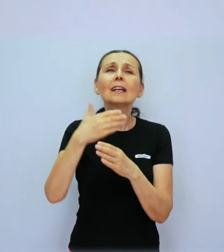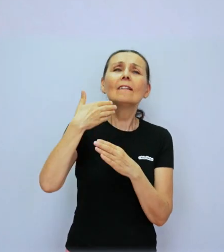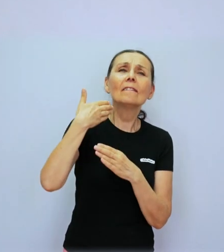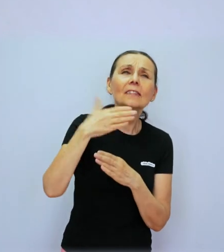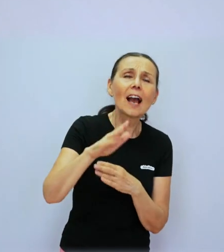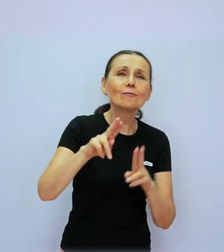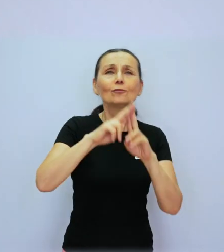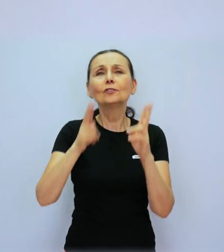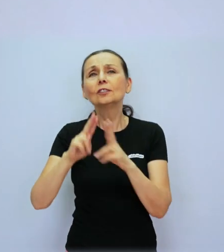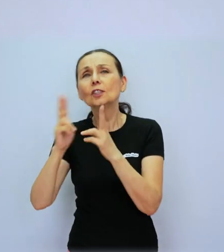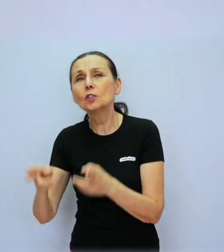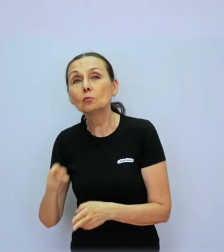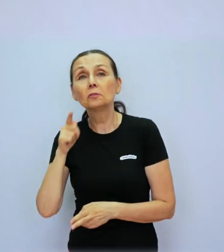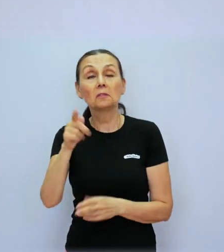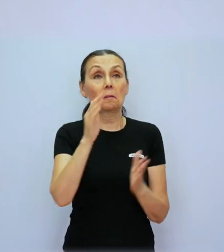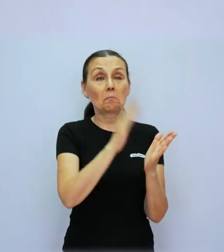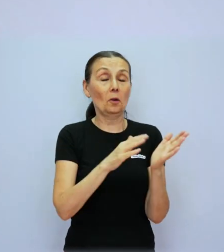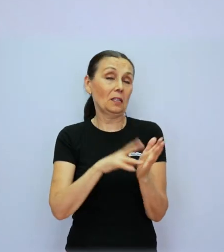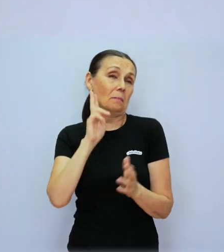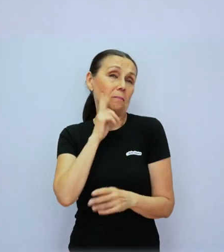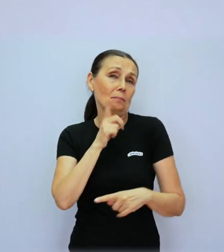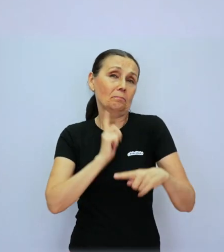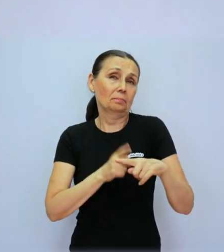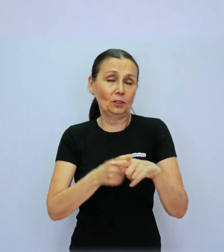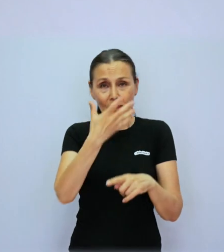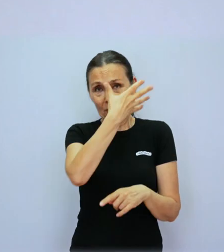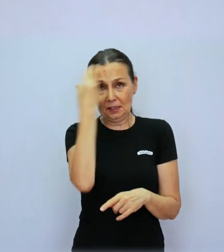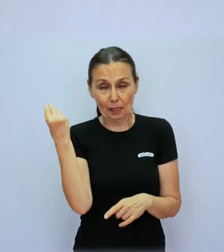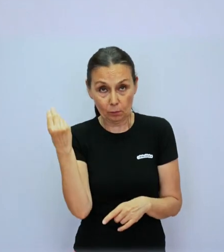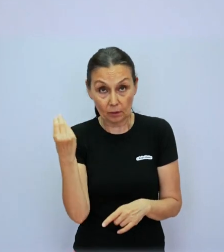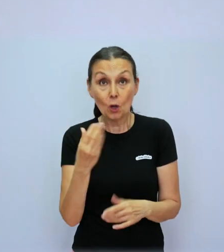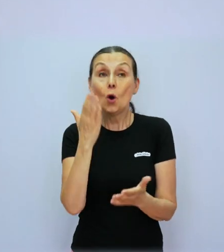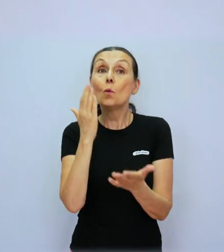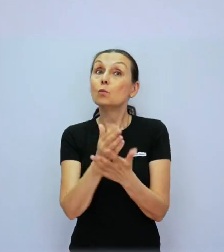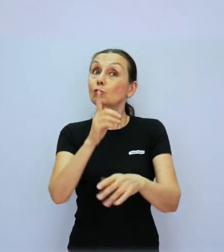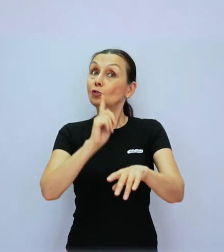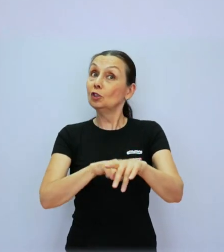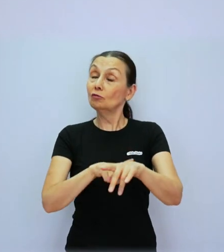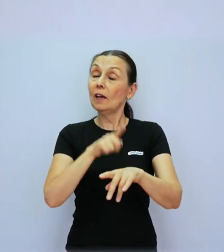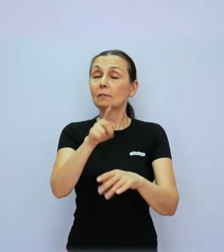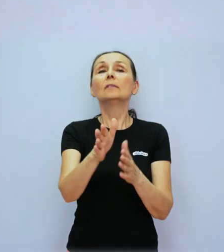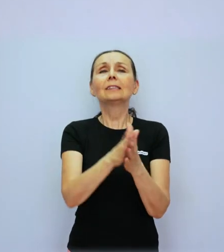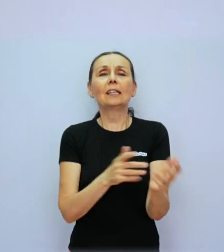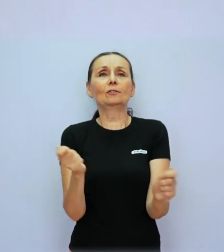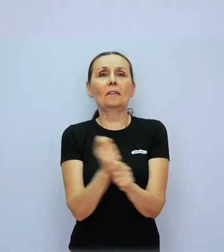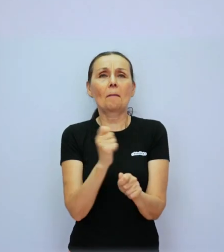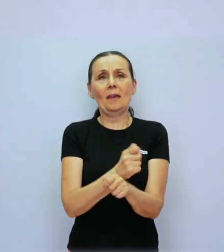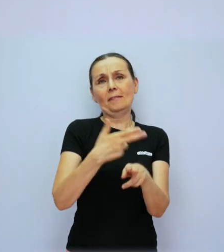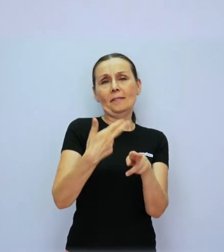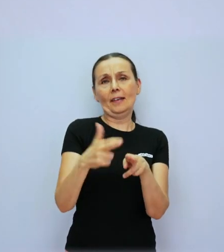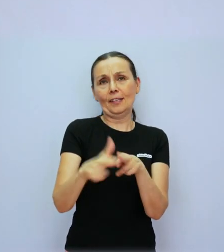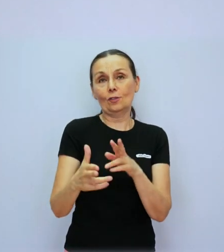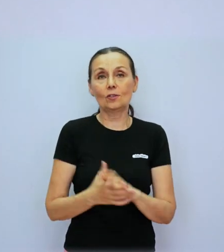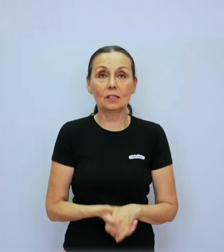tam, ako aj vo väčšine ďalších institúcií, totiž na potreby nepočujúcich zabúdamie. A už je na čase